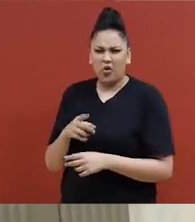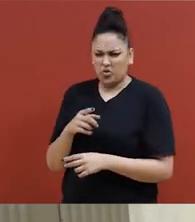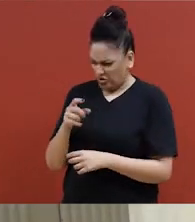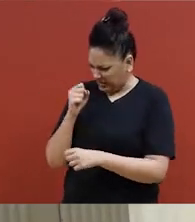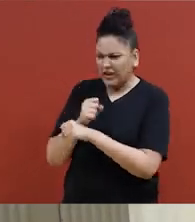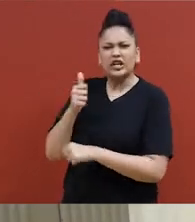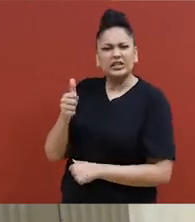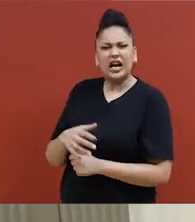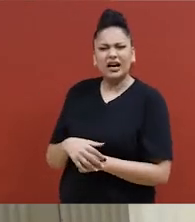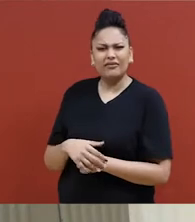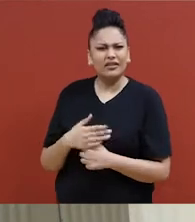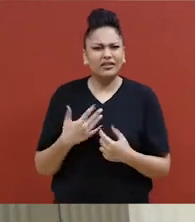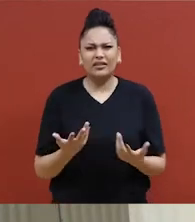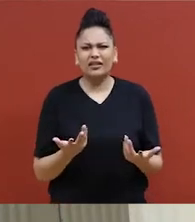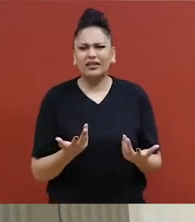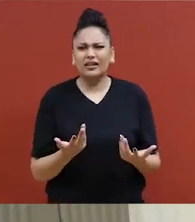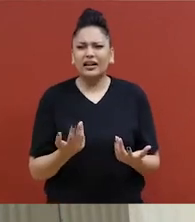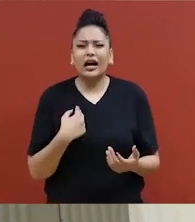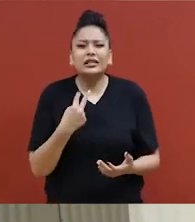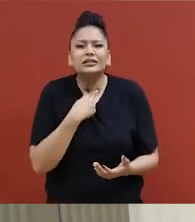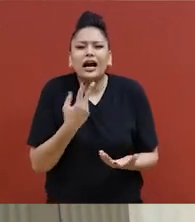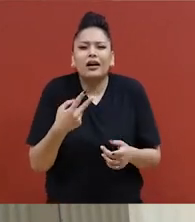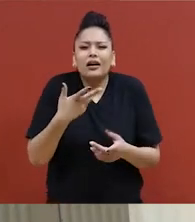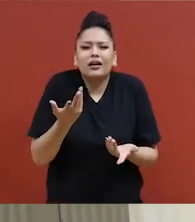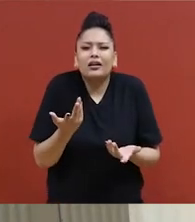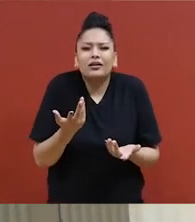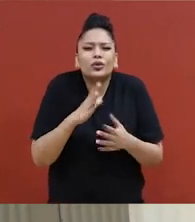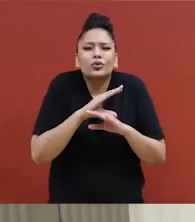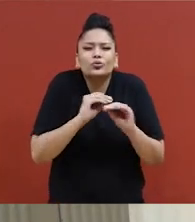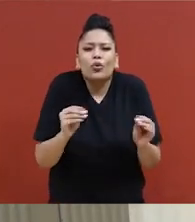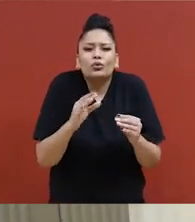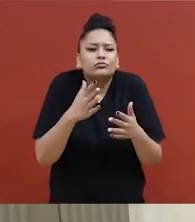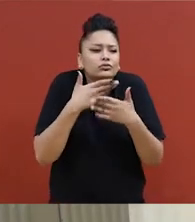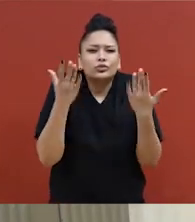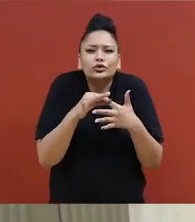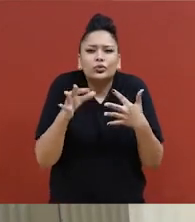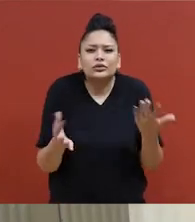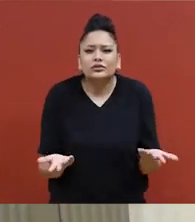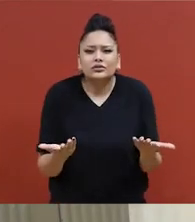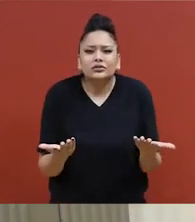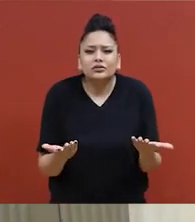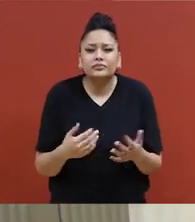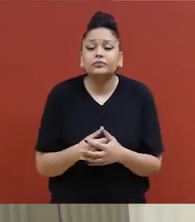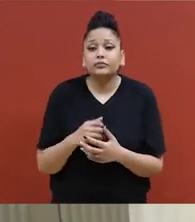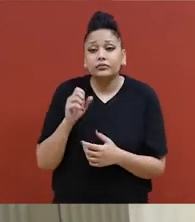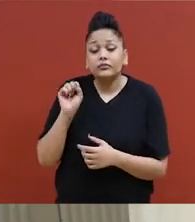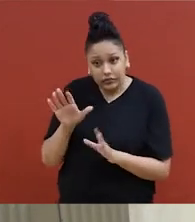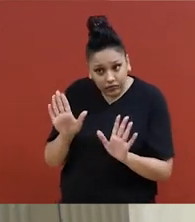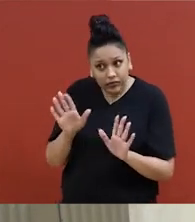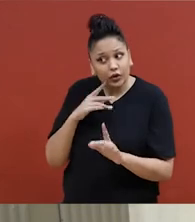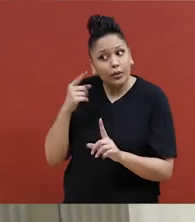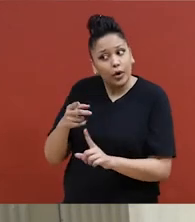C'est ça. Donc, on attend peu importe ce qu'on fait. Je pense que tu as bien compris ça, Katie. Merci.